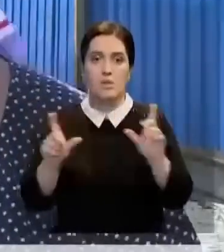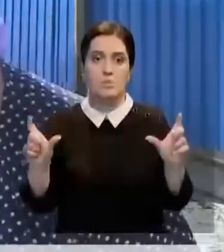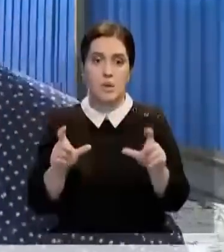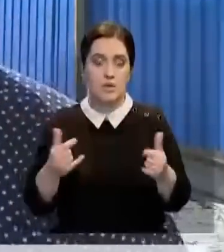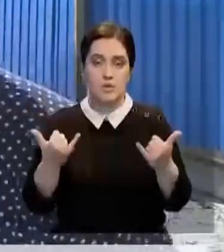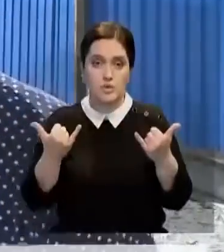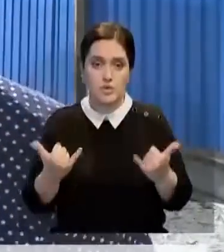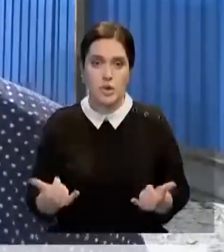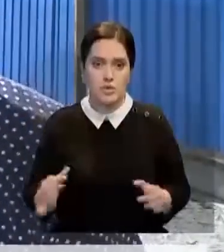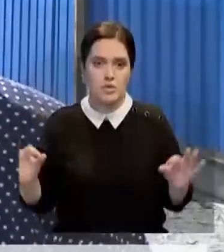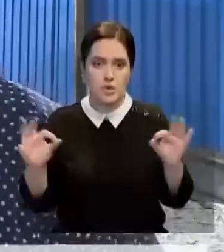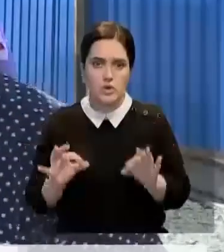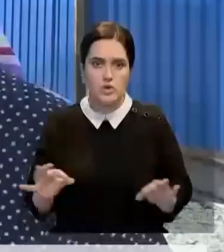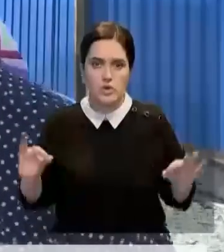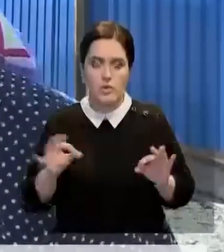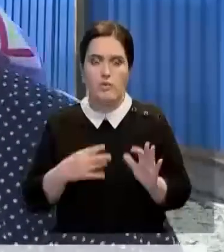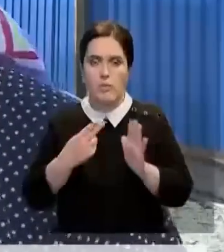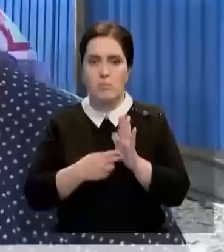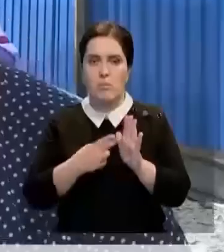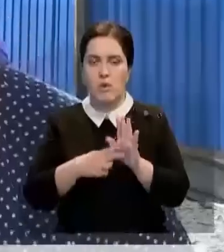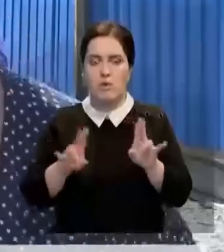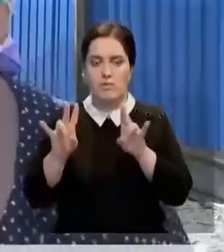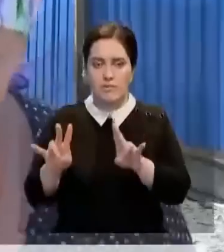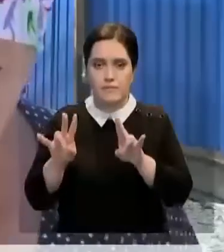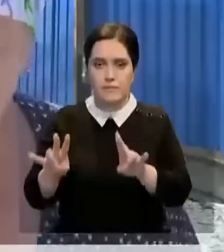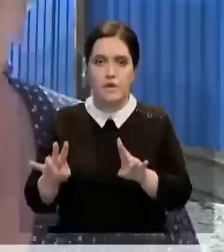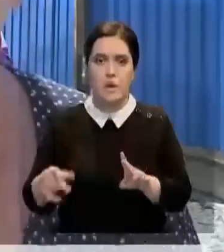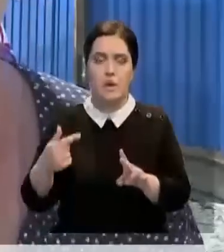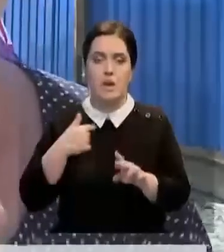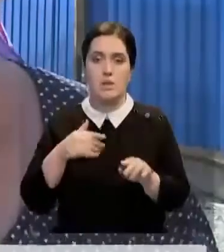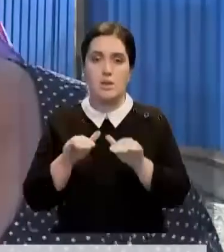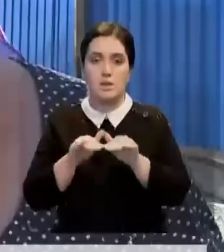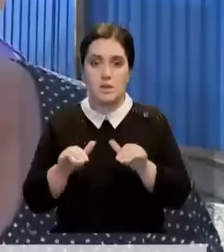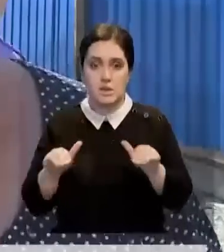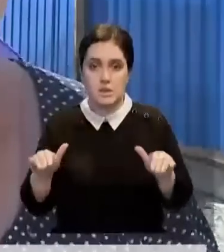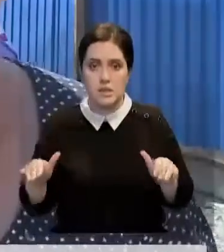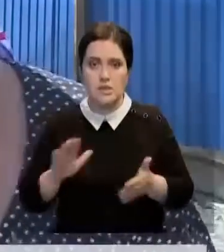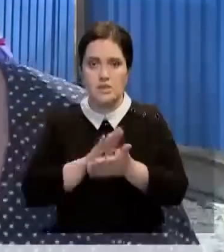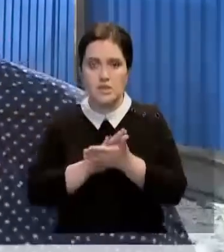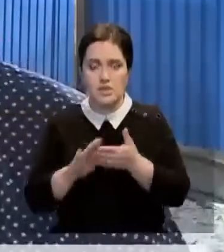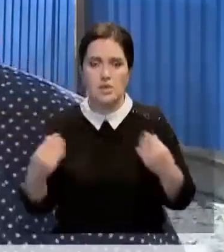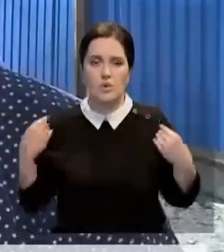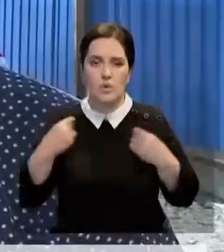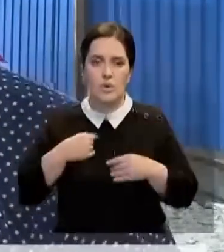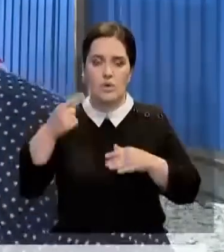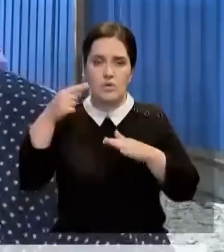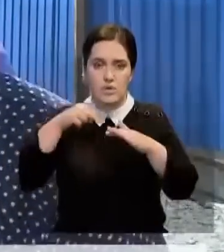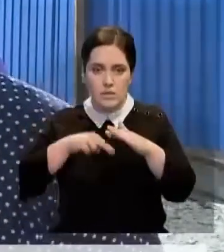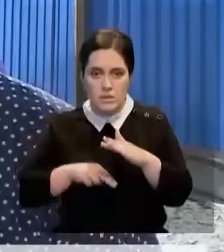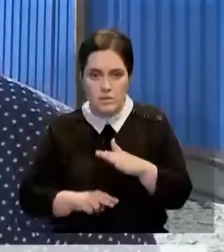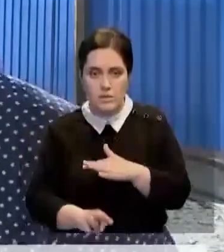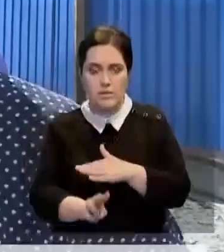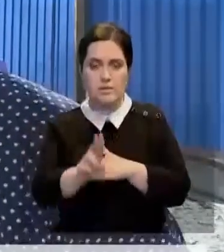А сейчас вообще они поезда не расцепляют. Нам приходится с детьми в чистых новых куртках провозить под